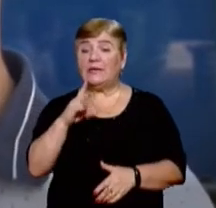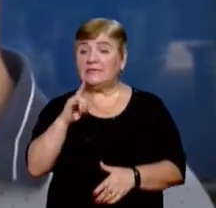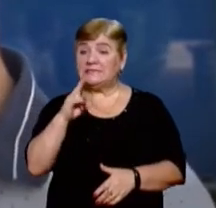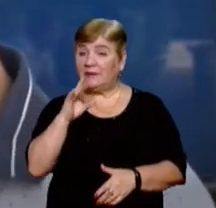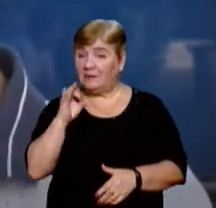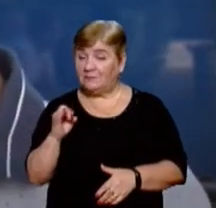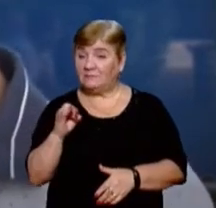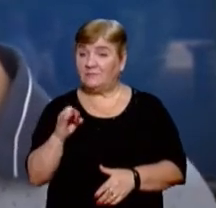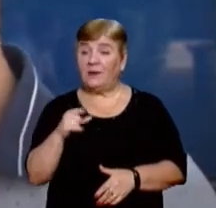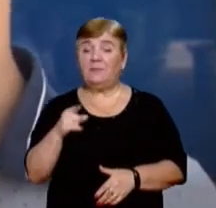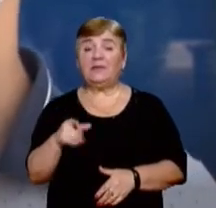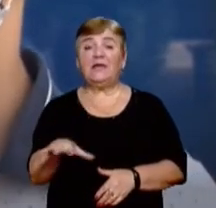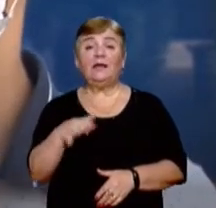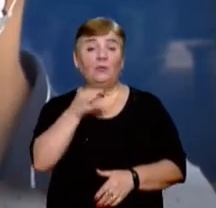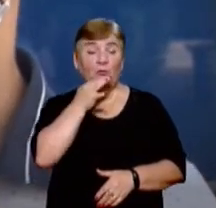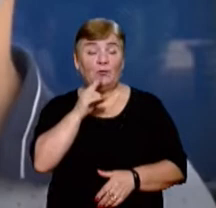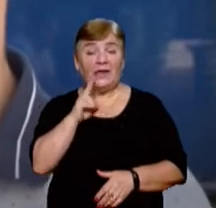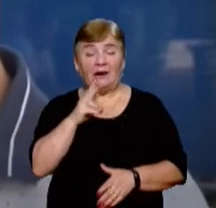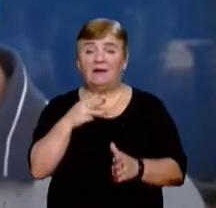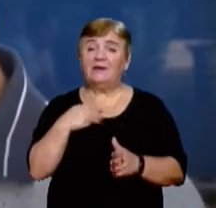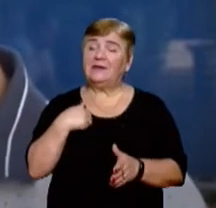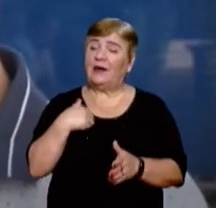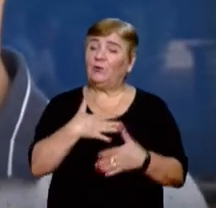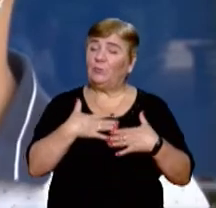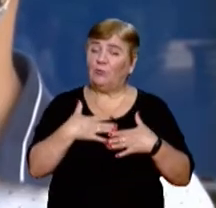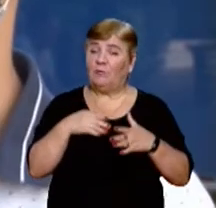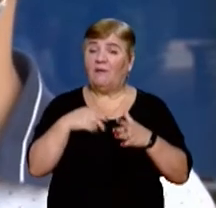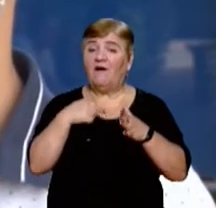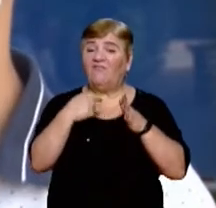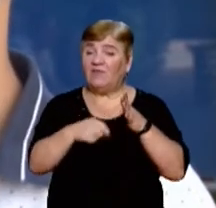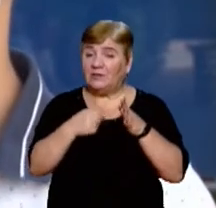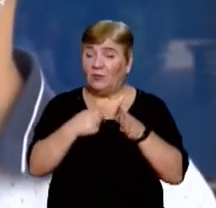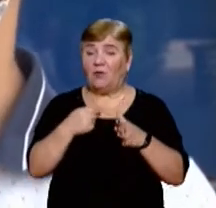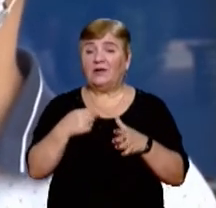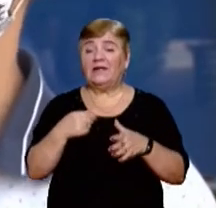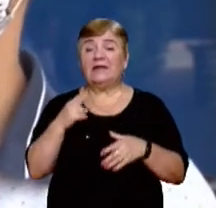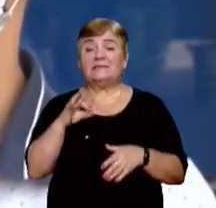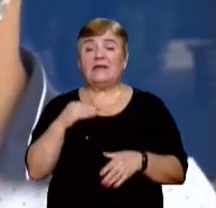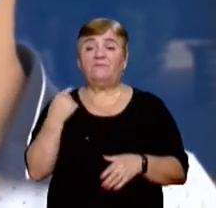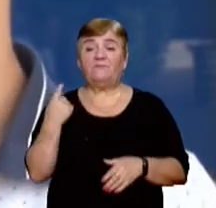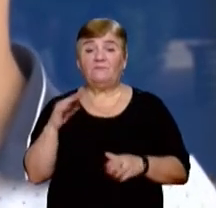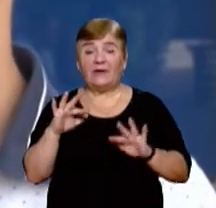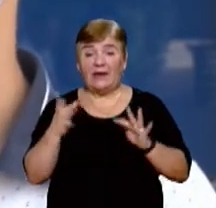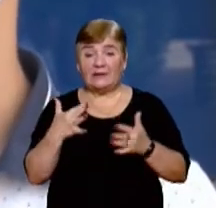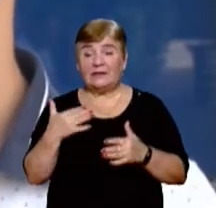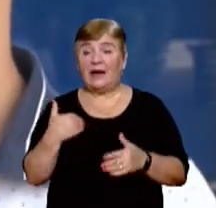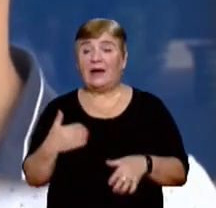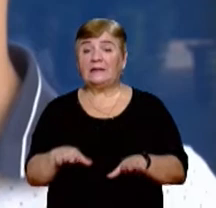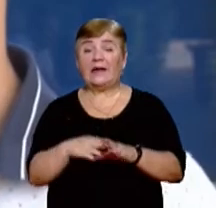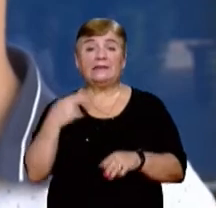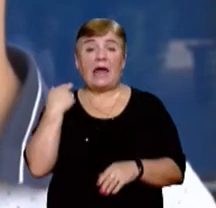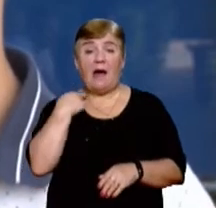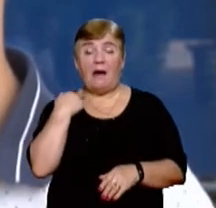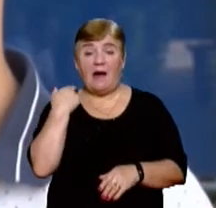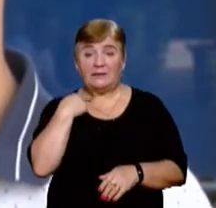люблю це все діло, люблю знімати відео, тому це найближчий поки варіант. А я добре знаю англійську,